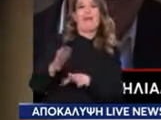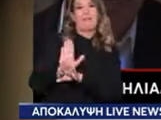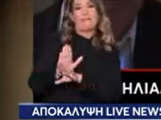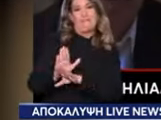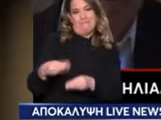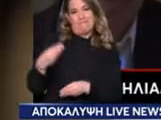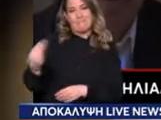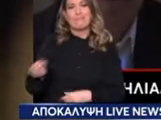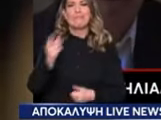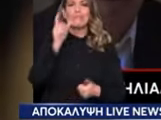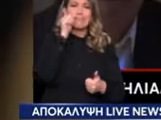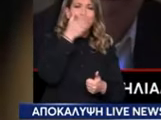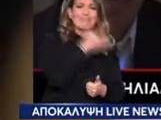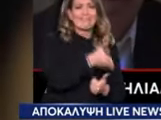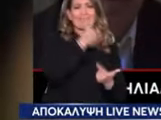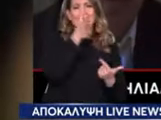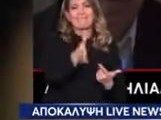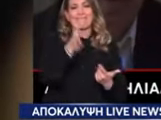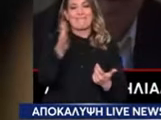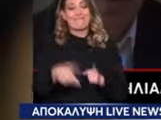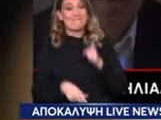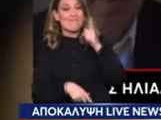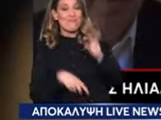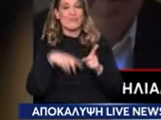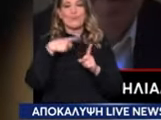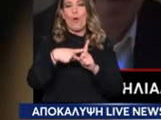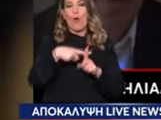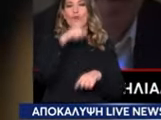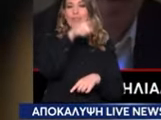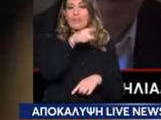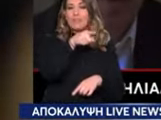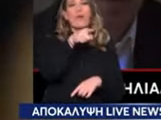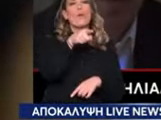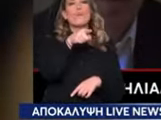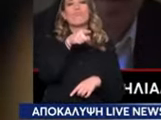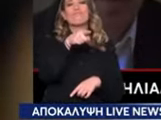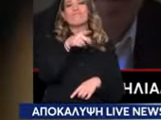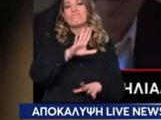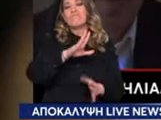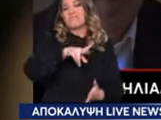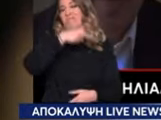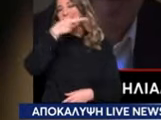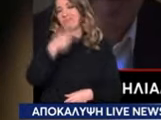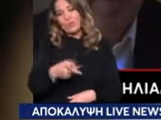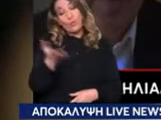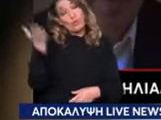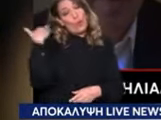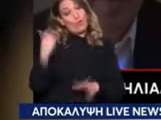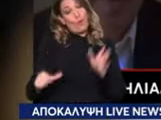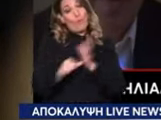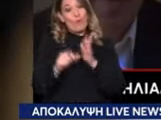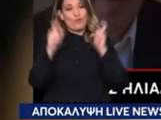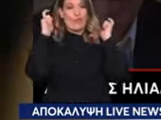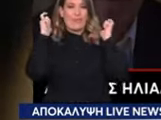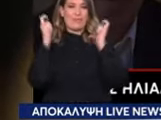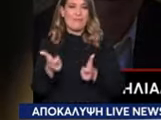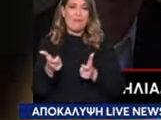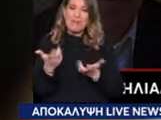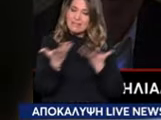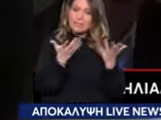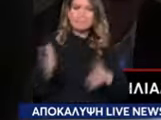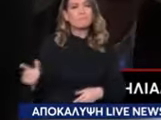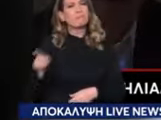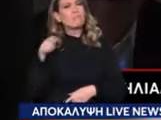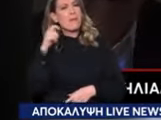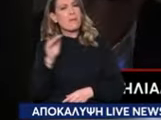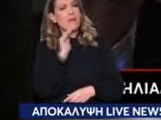Αργύρης ή Κωνσταντίνα, αυτός είναι ο σταυράκος που ακούσατε ότι έχει πέσει στη γαστούνη. Είχε πάει τότε ο πρόεδρος της Δημοκρατίας. Να ρωτήσω